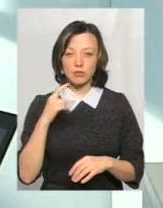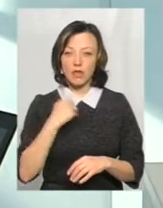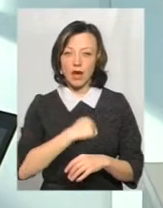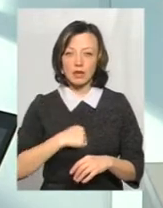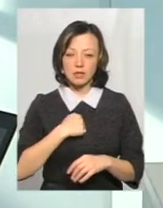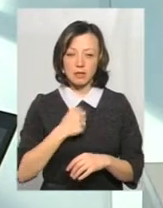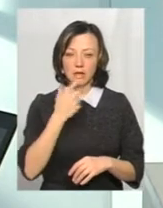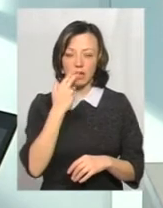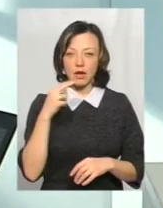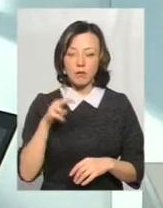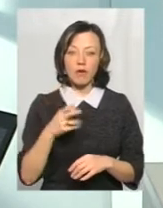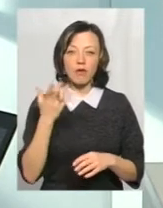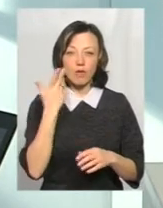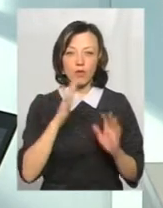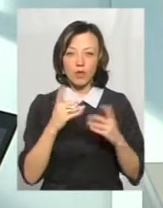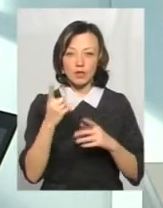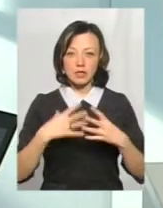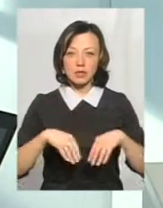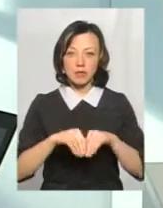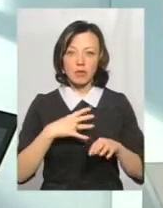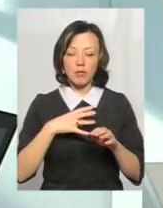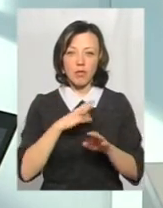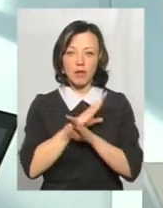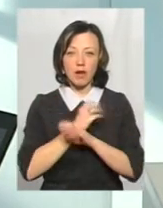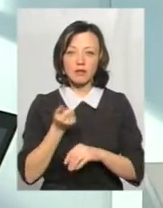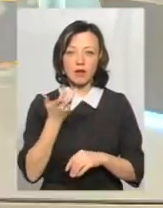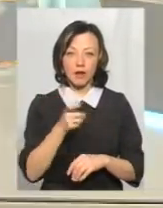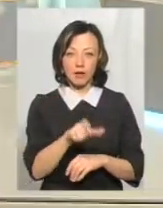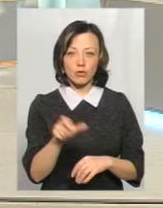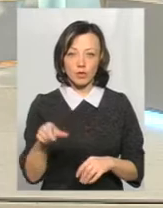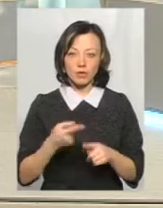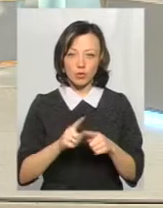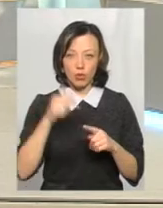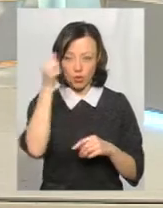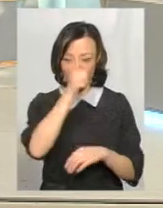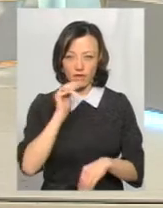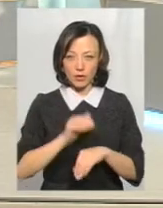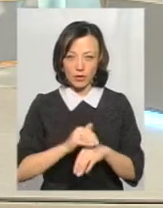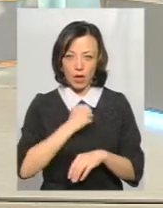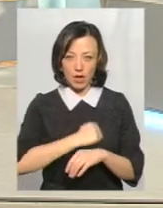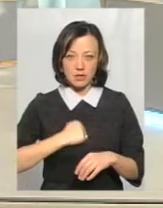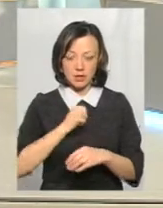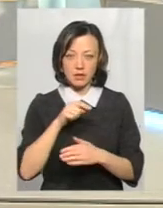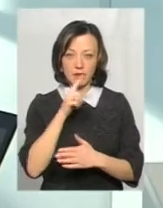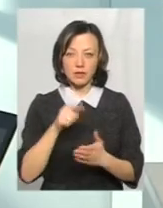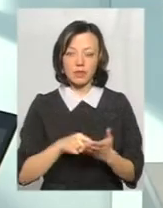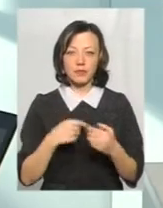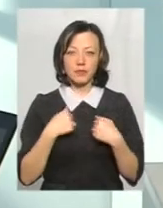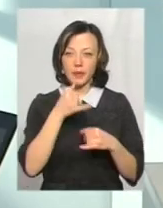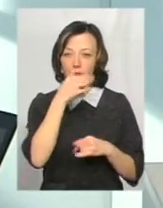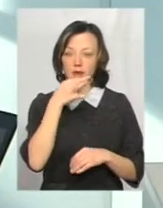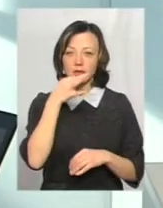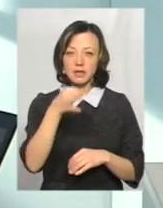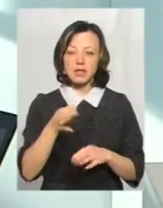агресивний, коли були випадки, коли в одній сім'ї помирало подекілька людей. Цього року фіксують агресивний? З цього року, я не можу